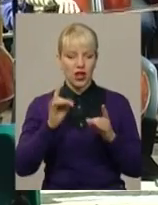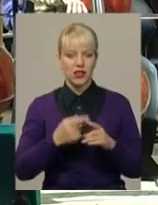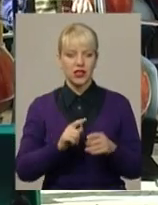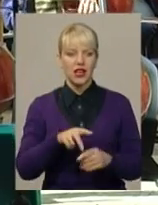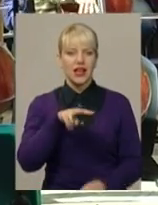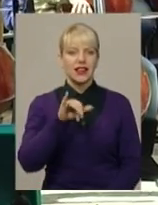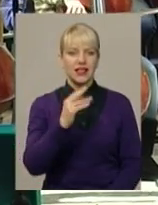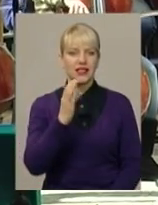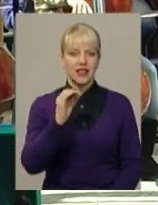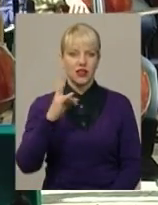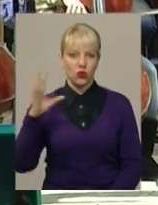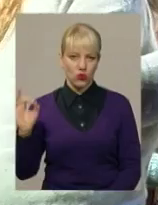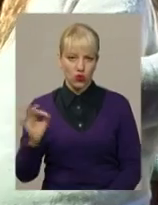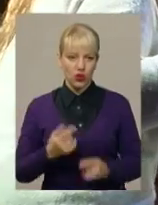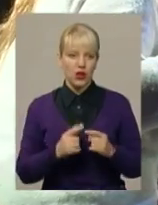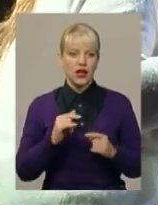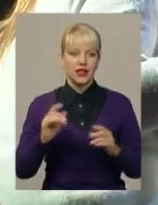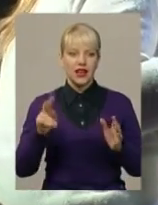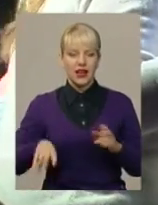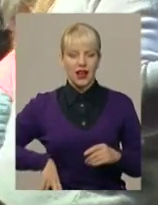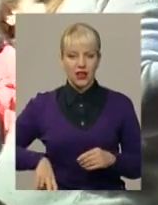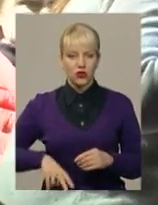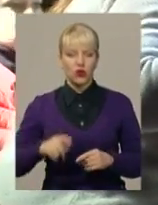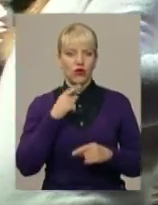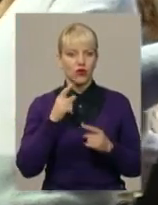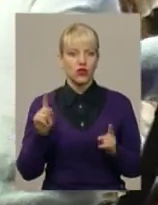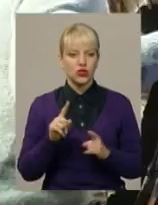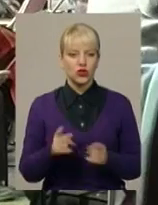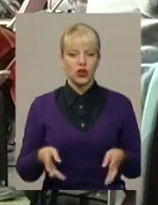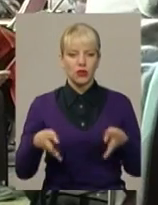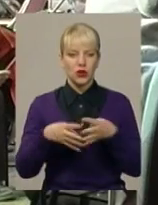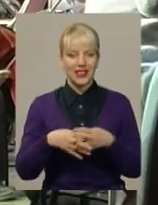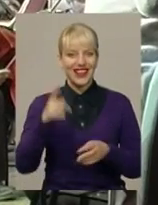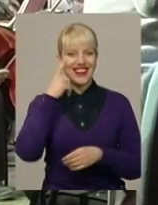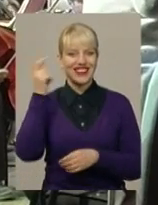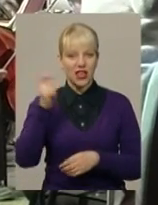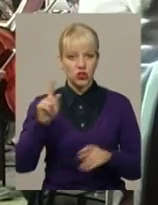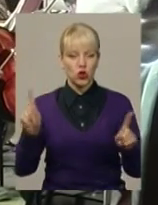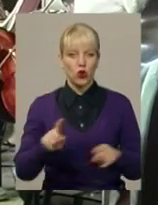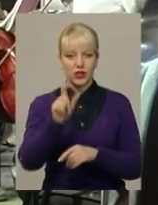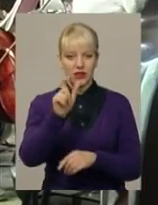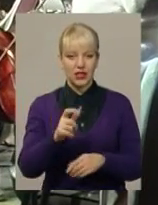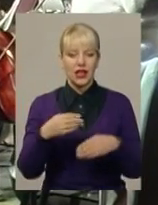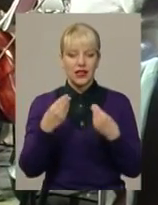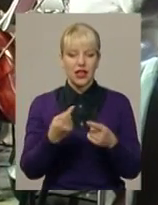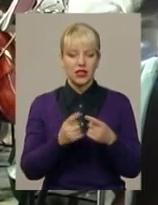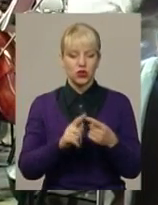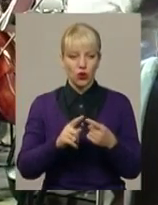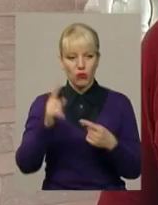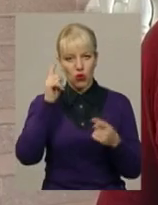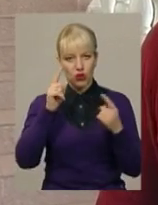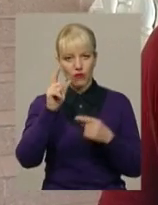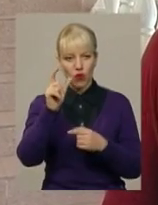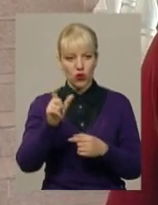Миколи Лисенка. Директор філармонії Олександр Драган каже, що інтерпретація китайського диригента дала цьому твору несподіване